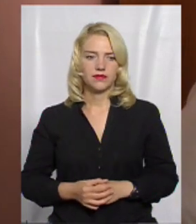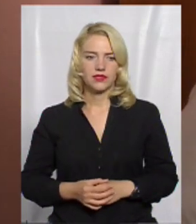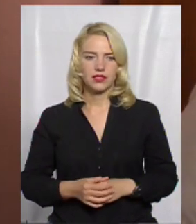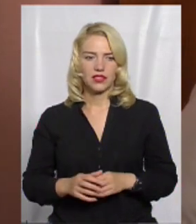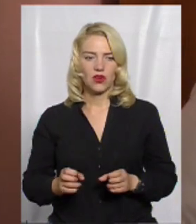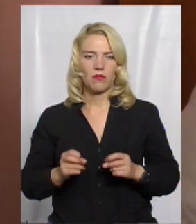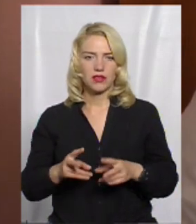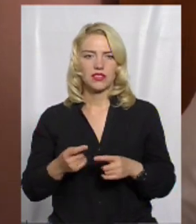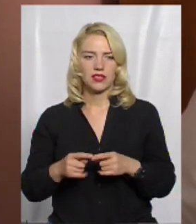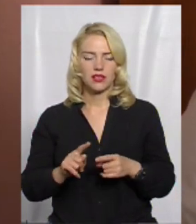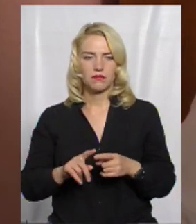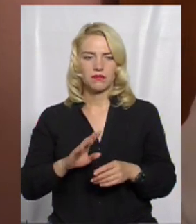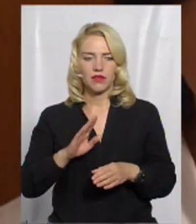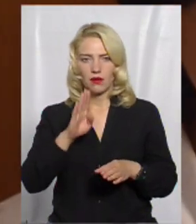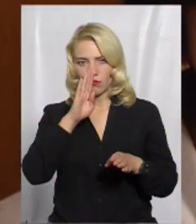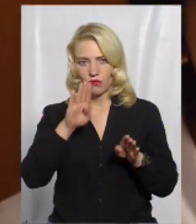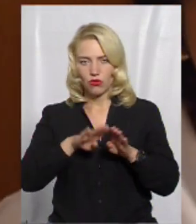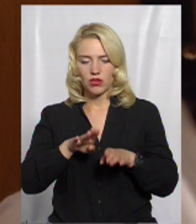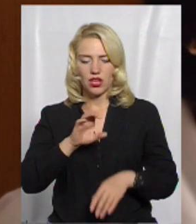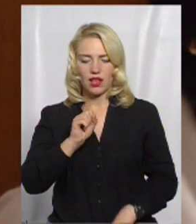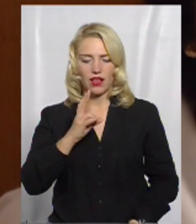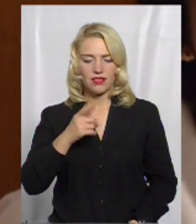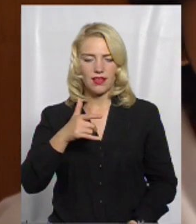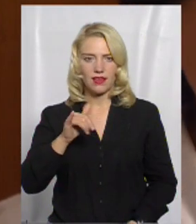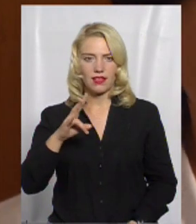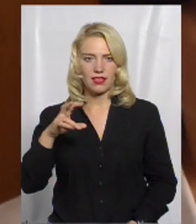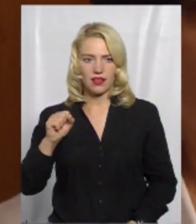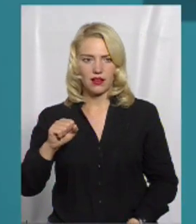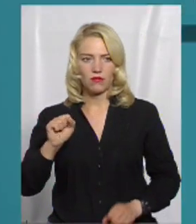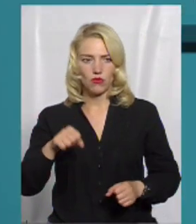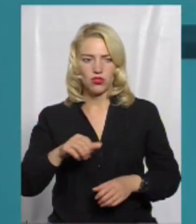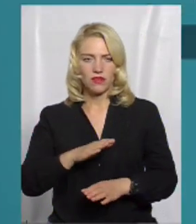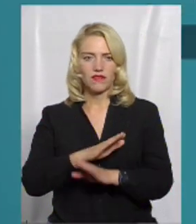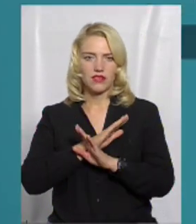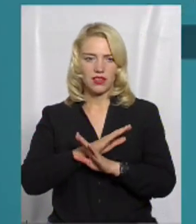ще тим, що вона йде під маскою ангіни. Вплощ до того, що можна втратити життя.